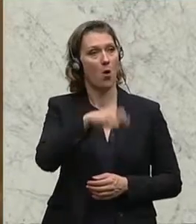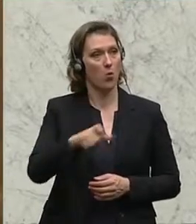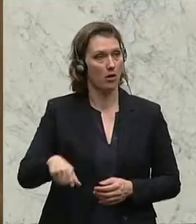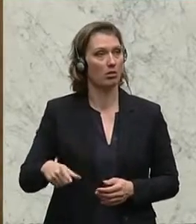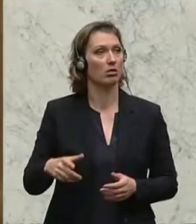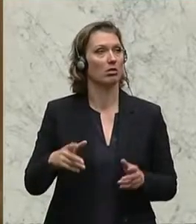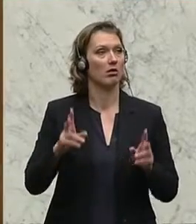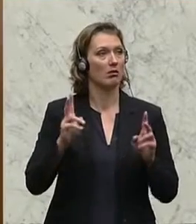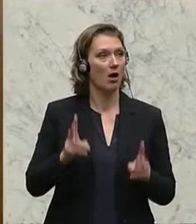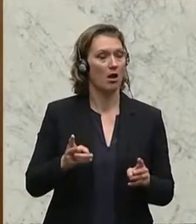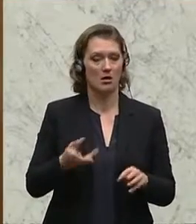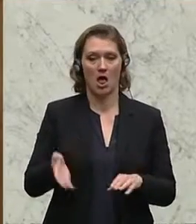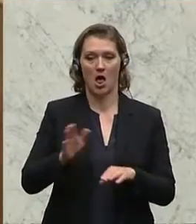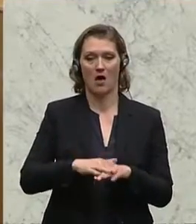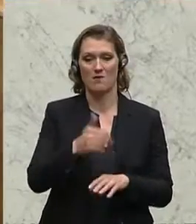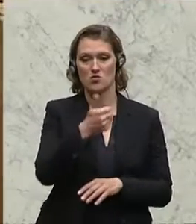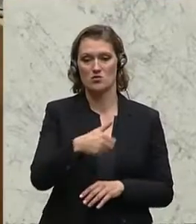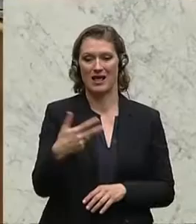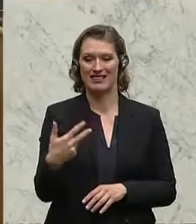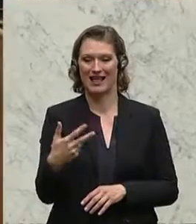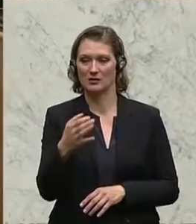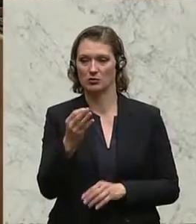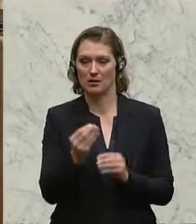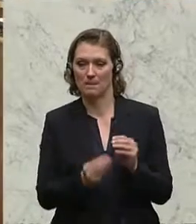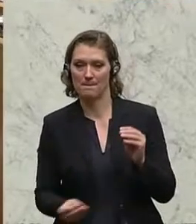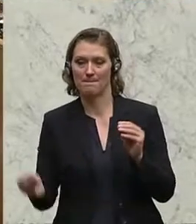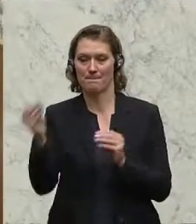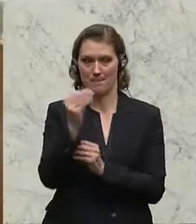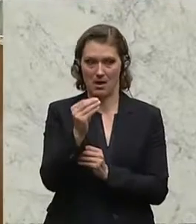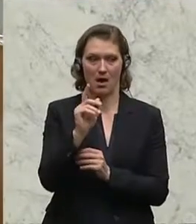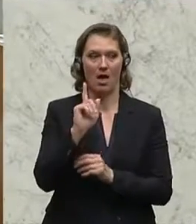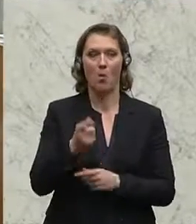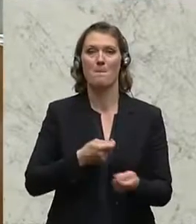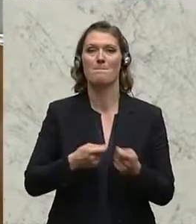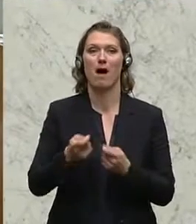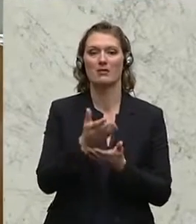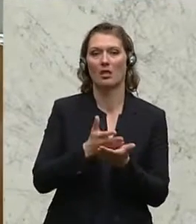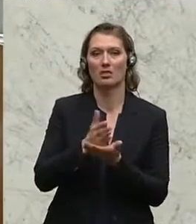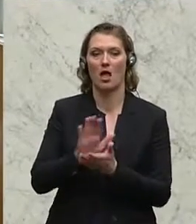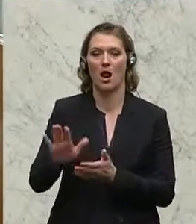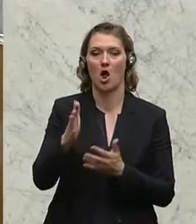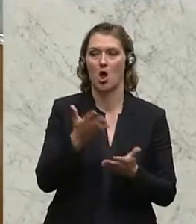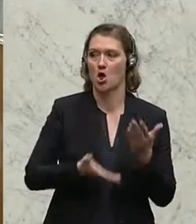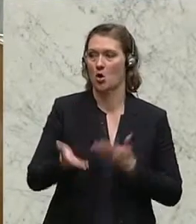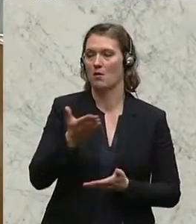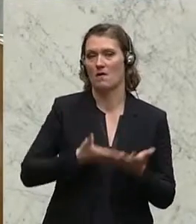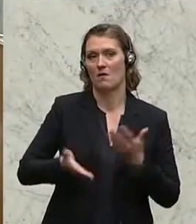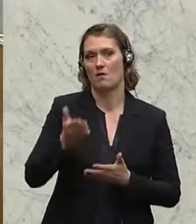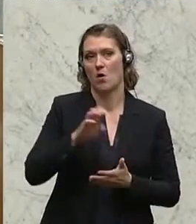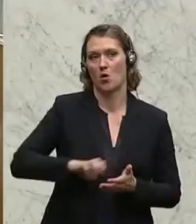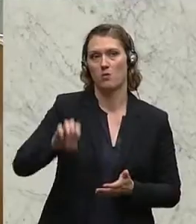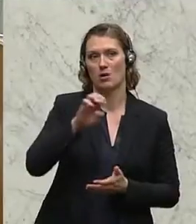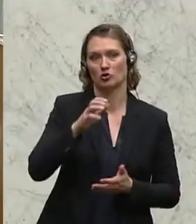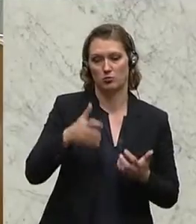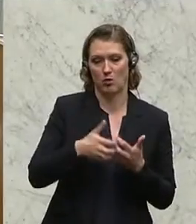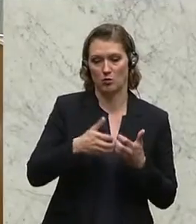auf 130 Prozent knapp steigern. Gleichzeitig den Marktanteil der europäischen Produkte in Kanada von zwei auf